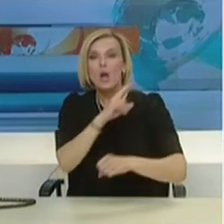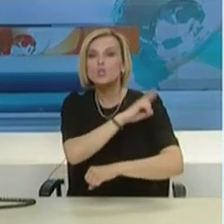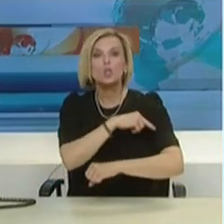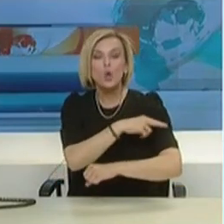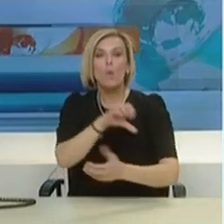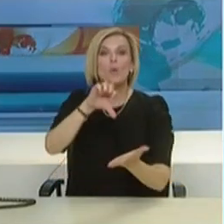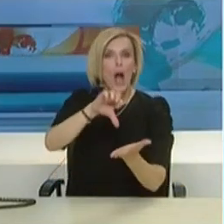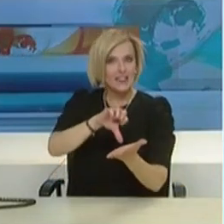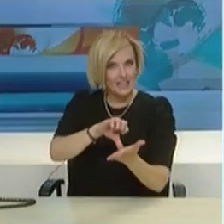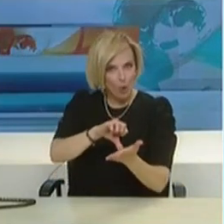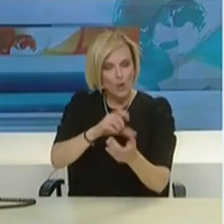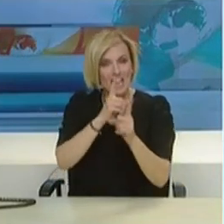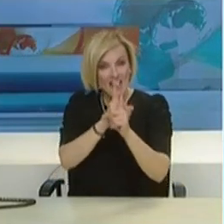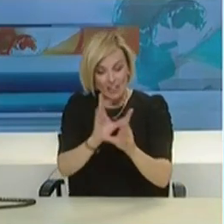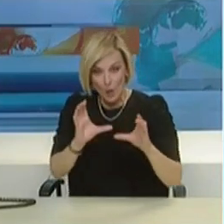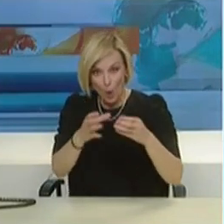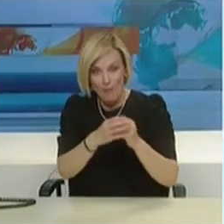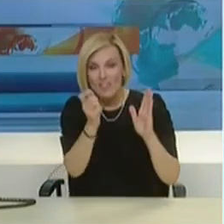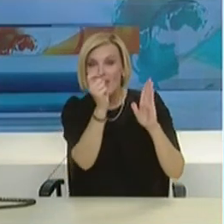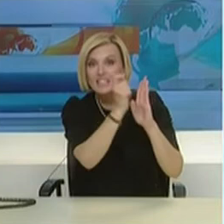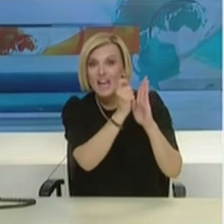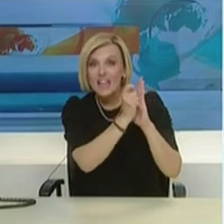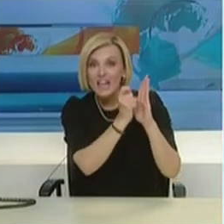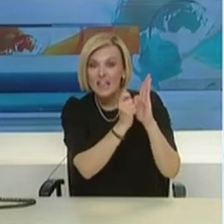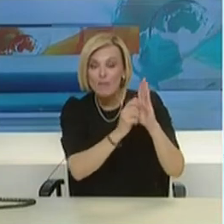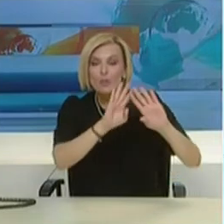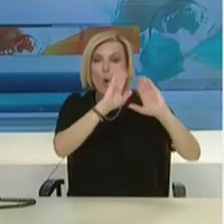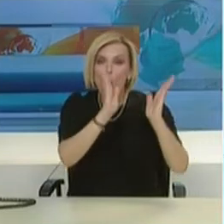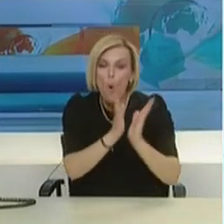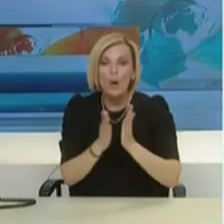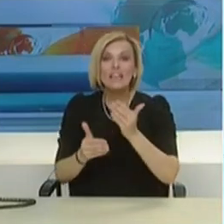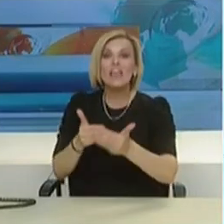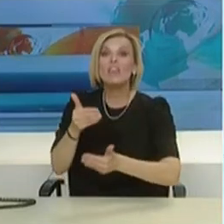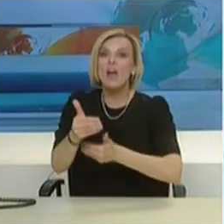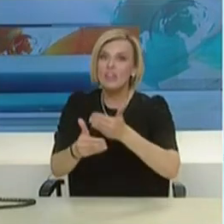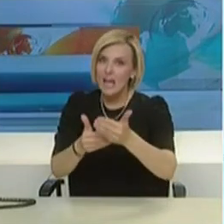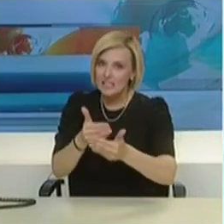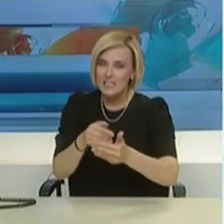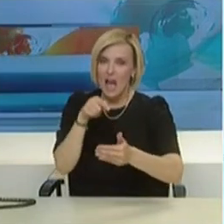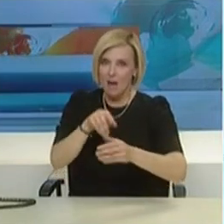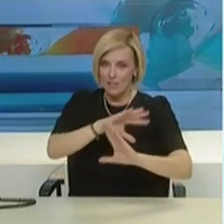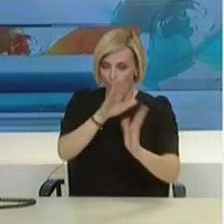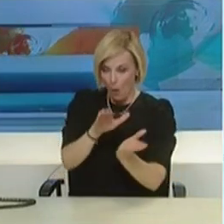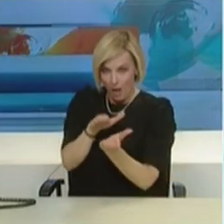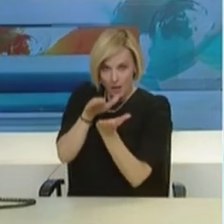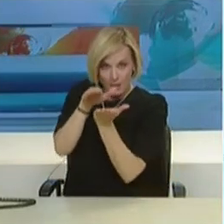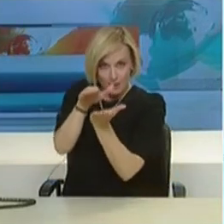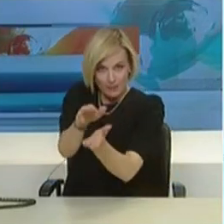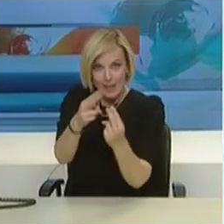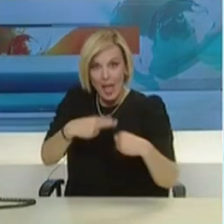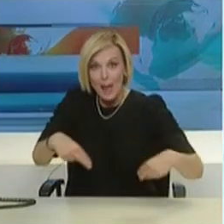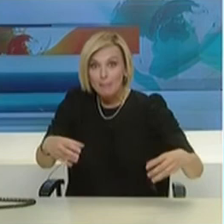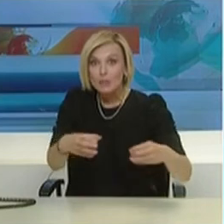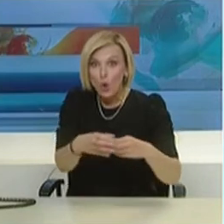και του κυρίου Παπαγεωργίου. Αυτή η διαδικασία θα συζητηθεί στην Επιτροπή ώστε να δοθεί ευκαιρία σε κάποιους που είναι ιδιαίτερα